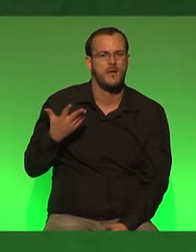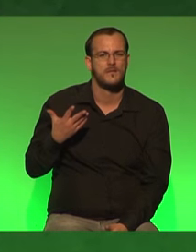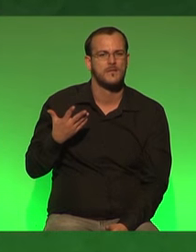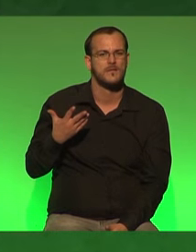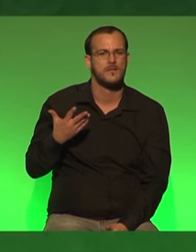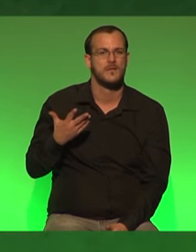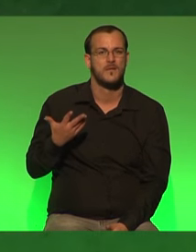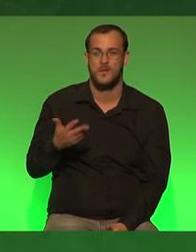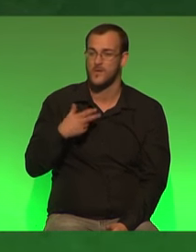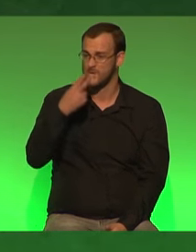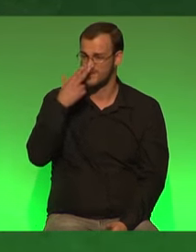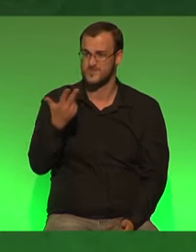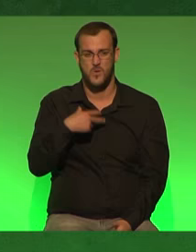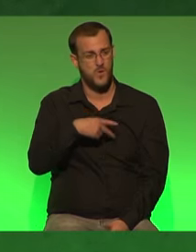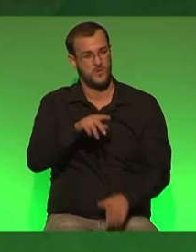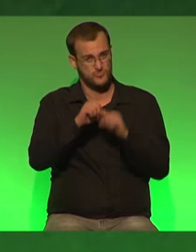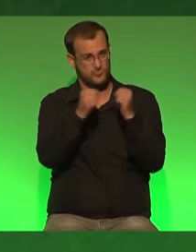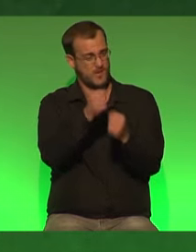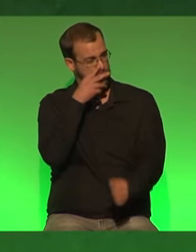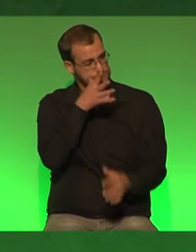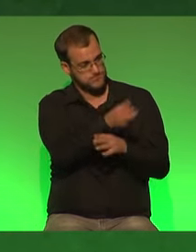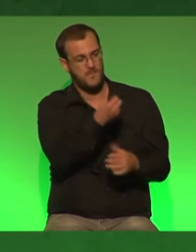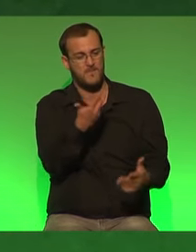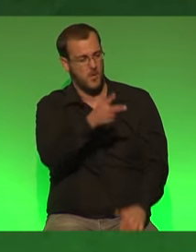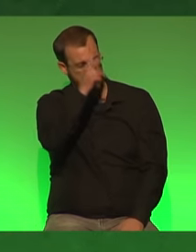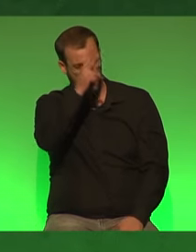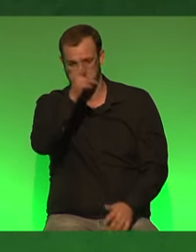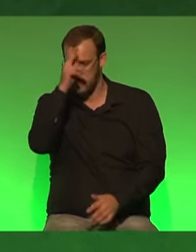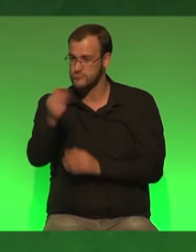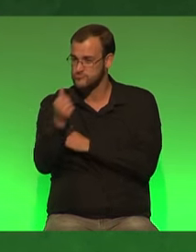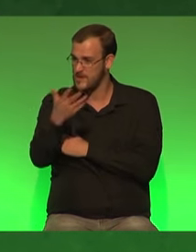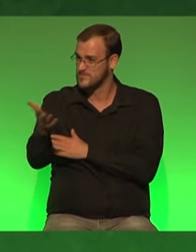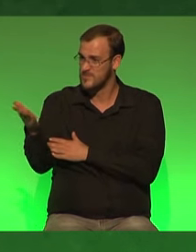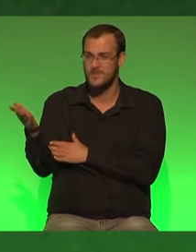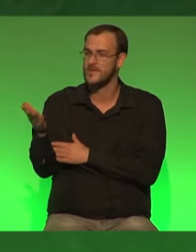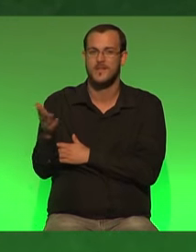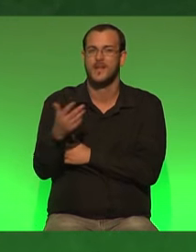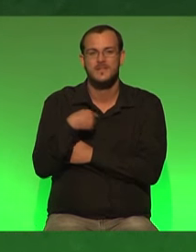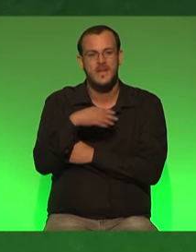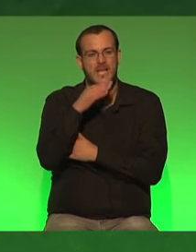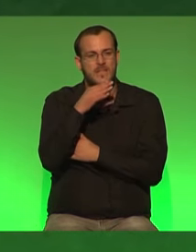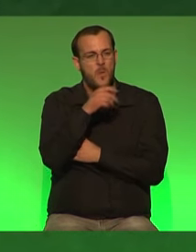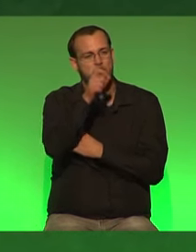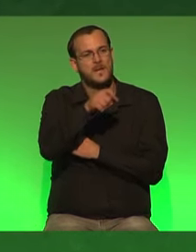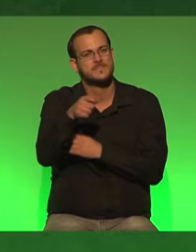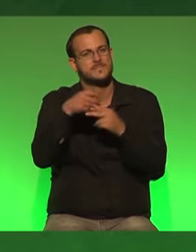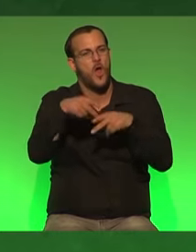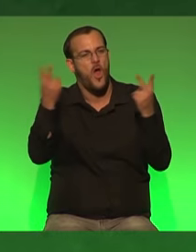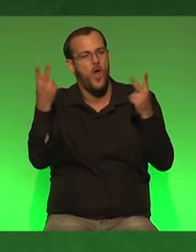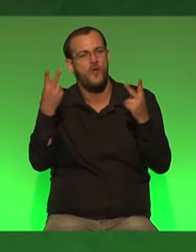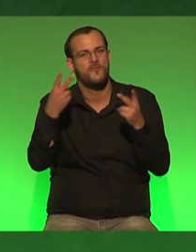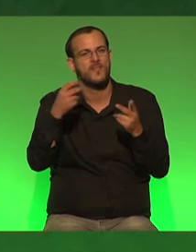man nicht an tazern an polizistinnen und polizisten einen starken staat erkennt man an ausreichend personal in den öffentlichen